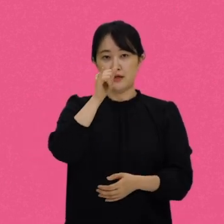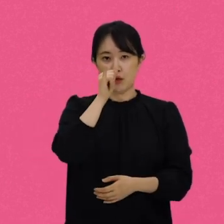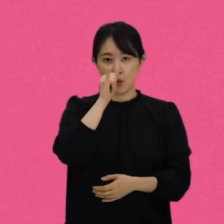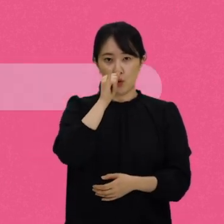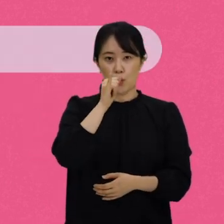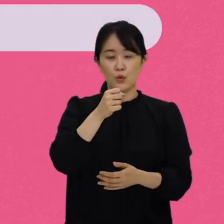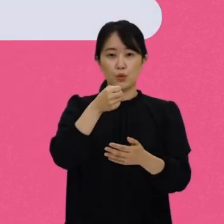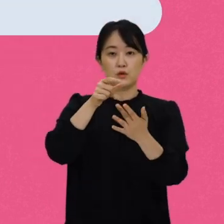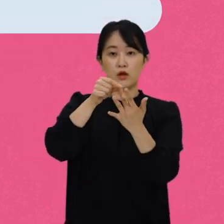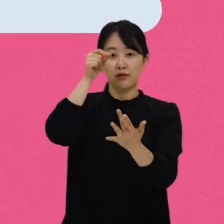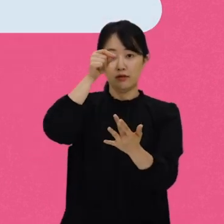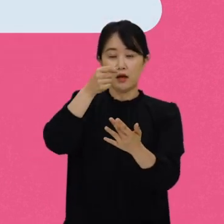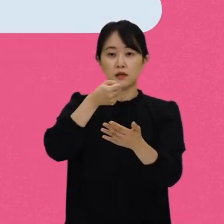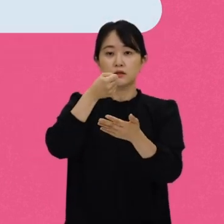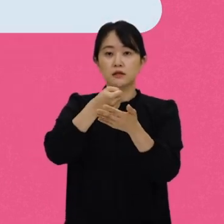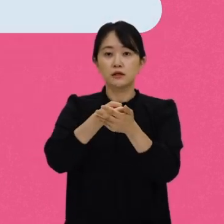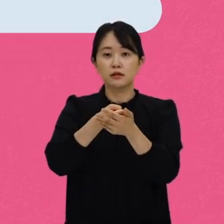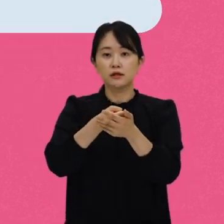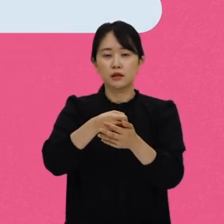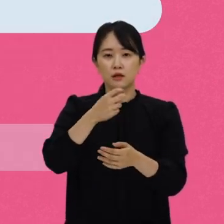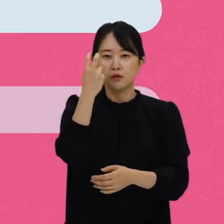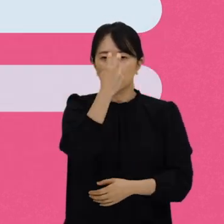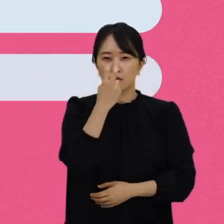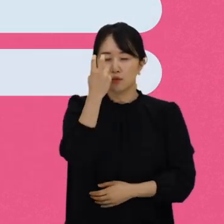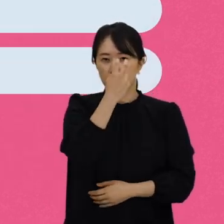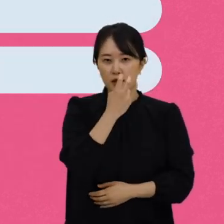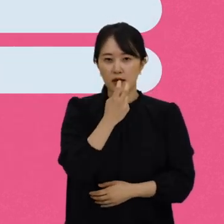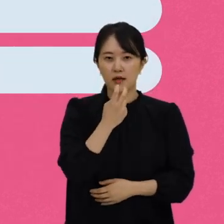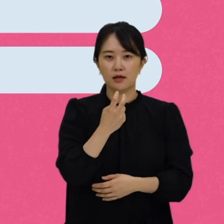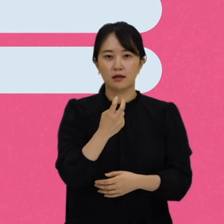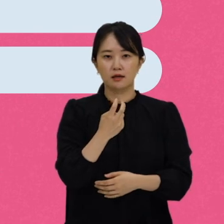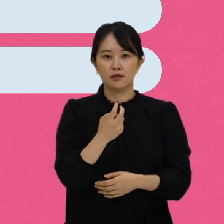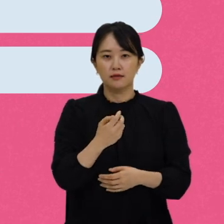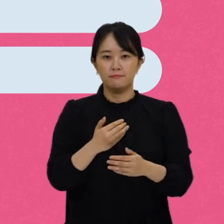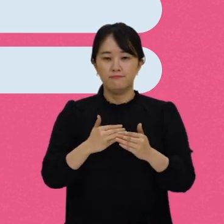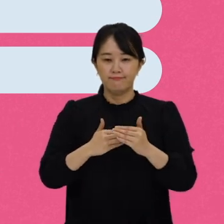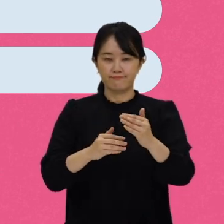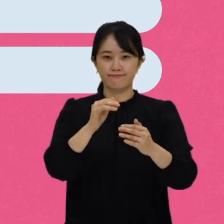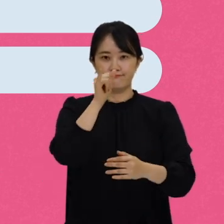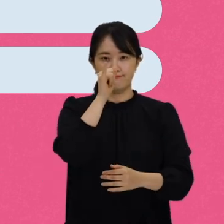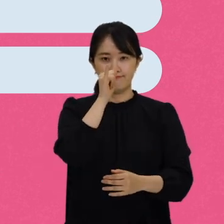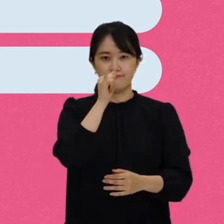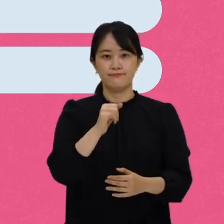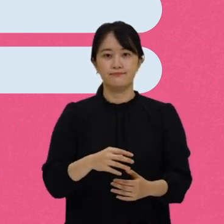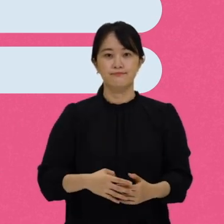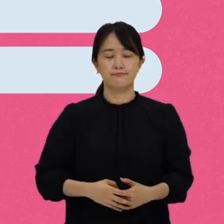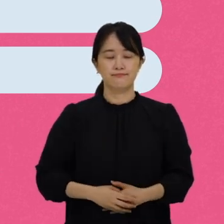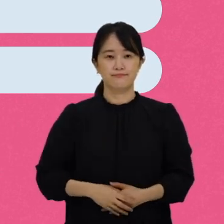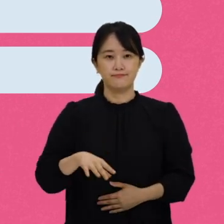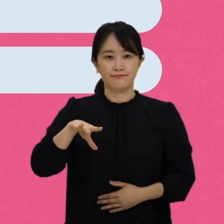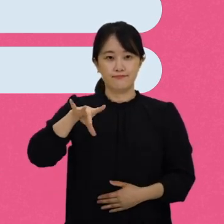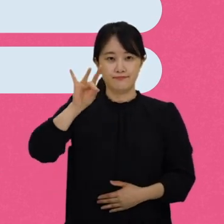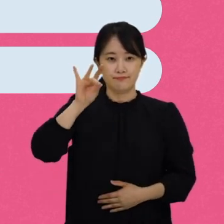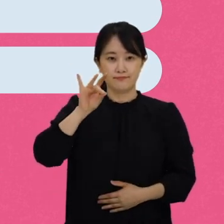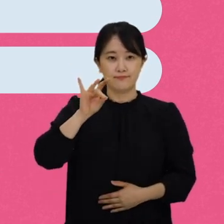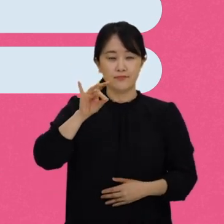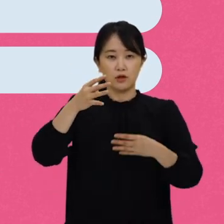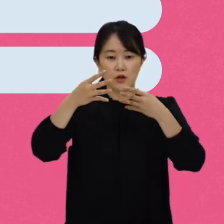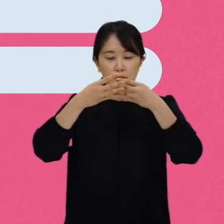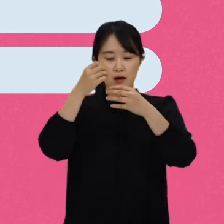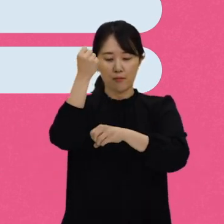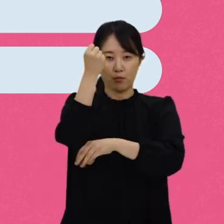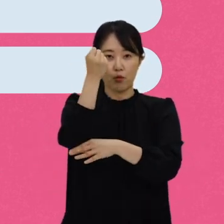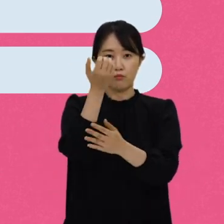선택의정서에는 협약과 관련된 조사 절차와 진정 절차가 포함되어 있어요. 먼저 협약